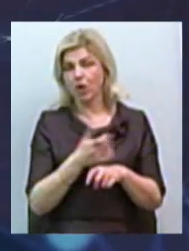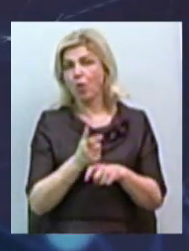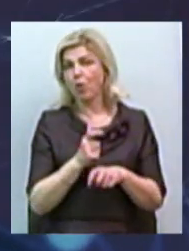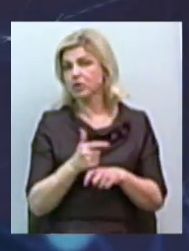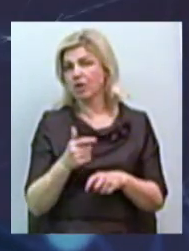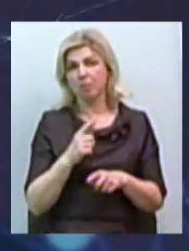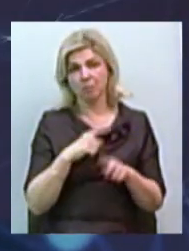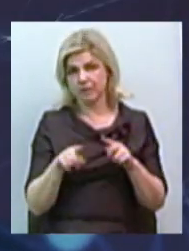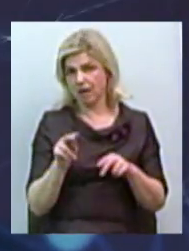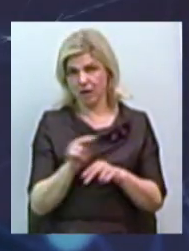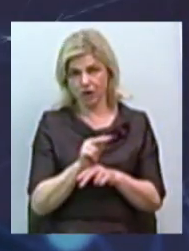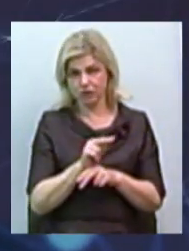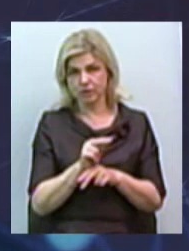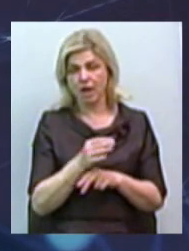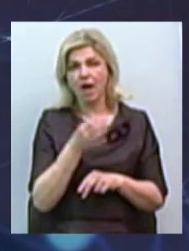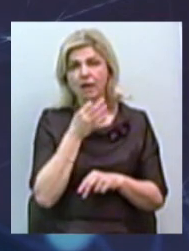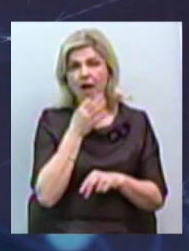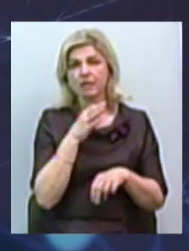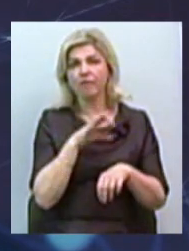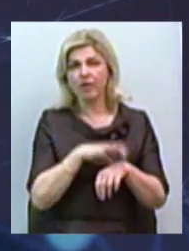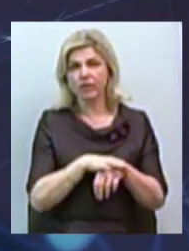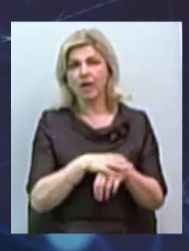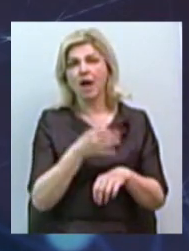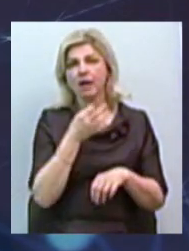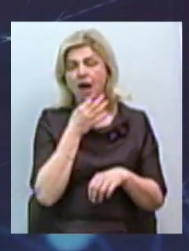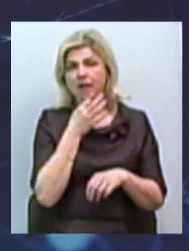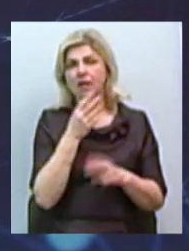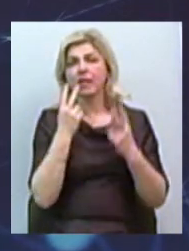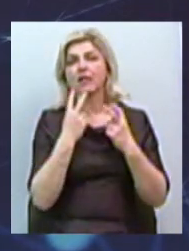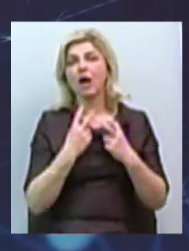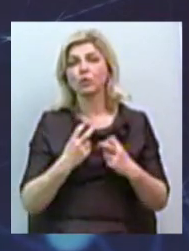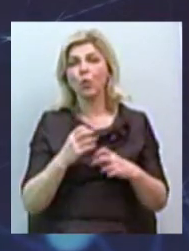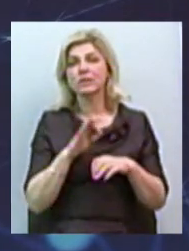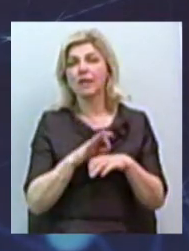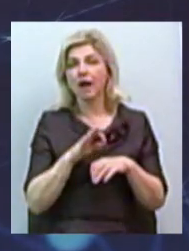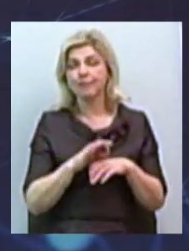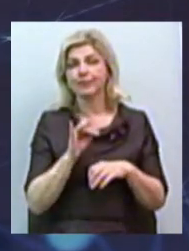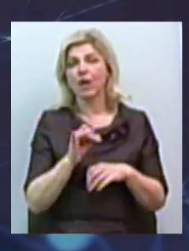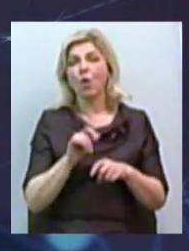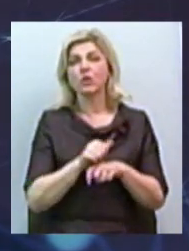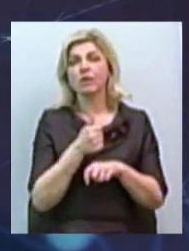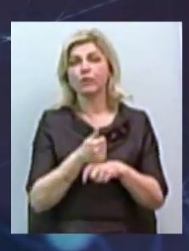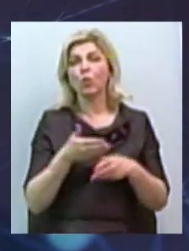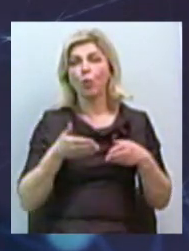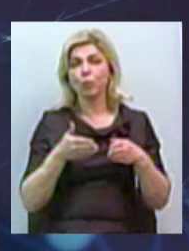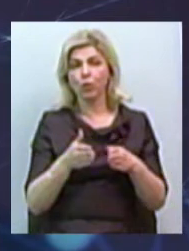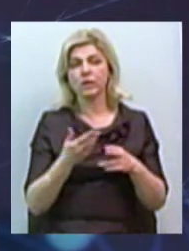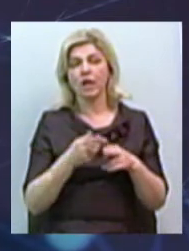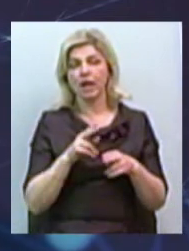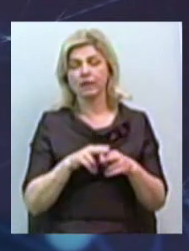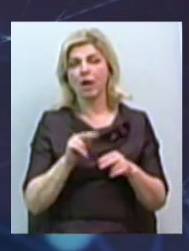лечиться. Рання виявляємість – це рання діагностіка. І основной путь рання діагностіки – це організований